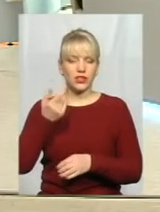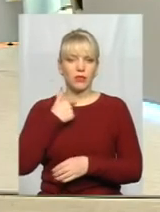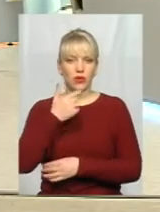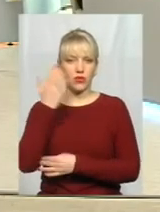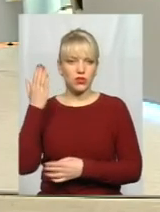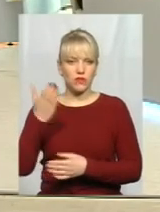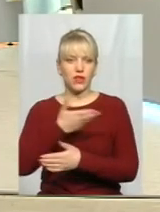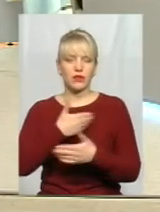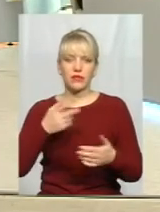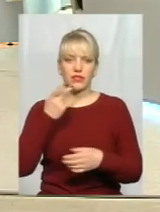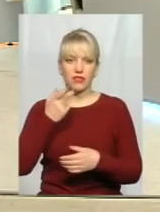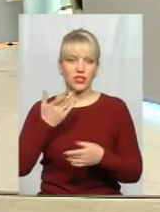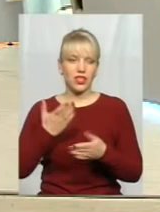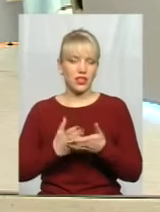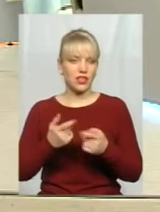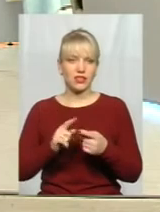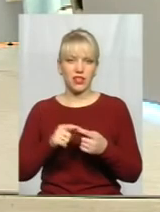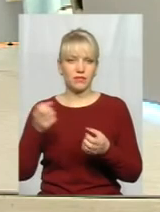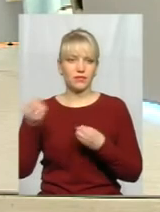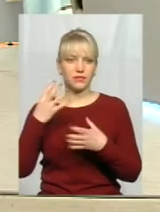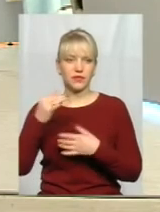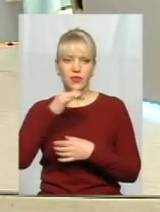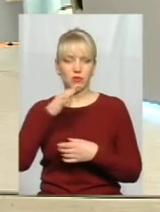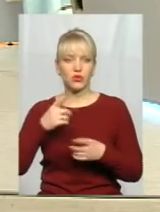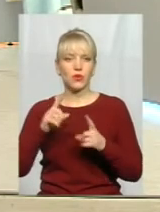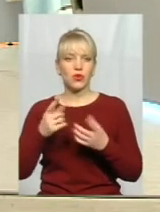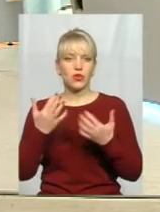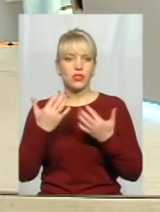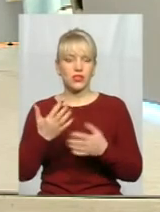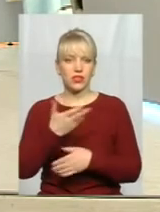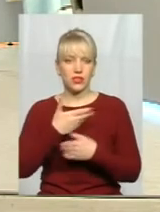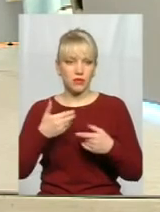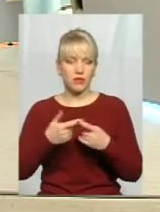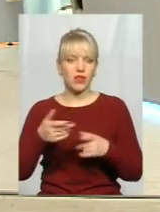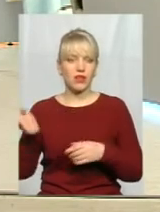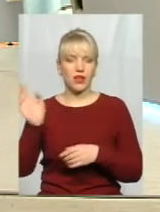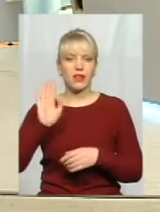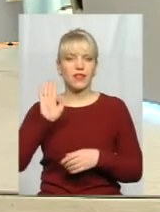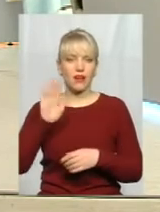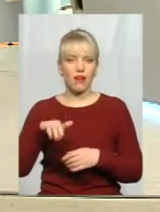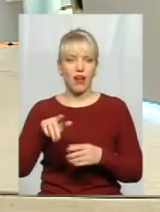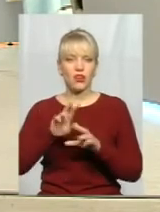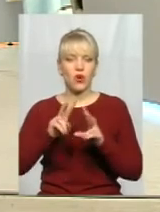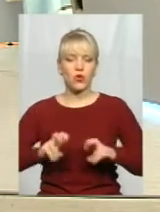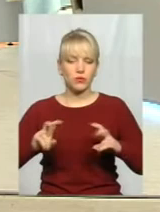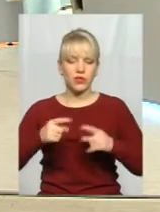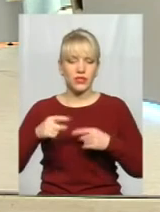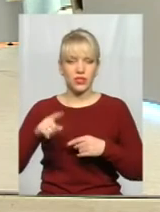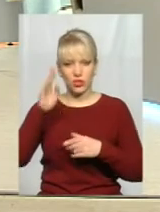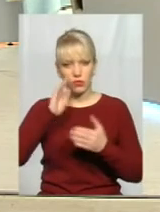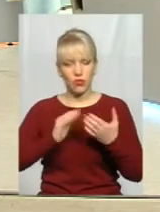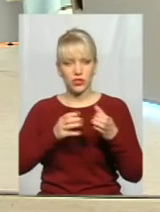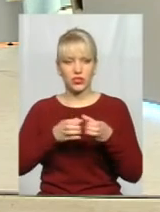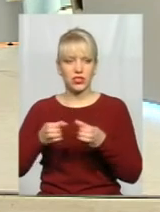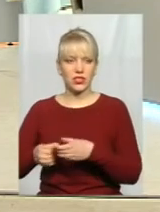є. Тобто нам ці закиди не притаманні, з вашого боку. Бо оскільки ми, хай розбираються інші політичні сили своїми долегованими